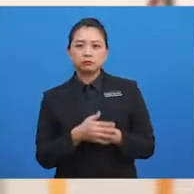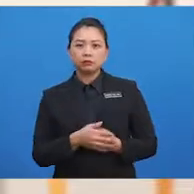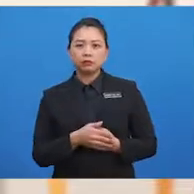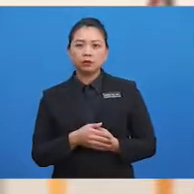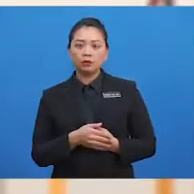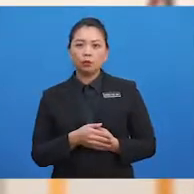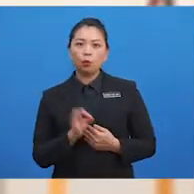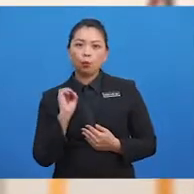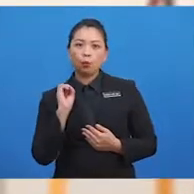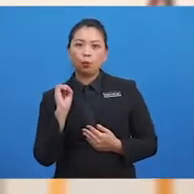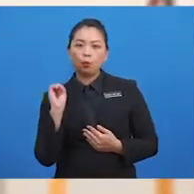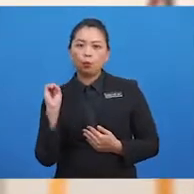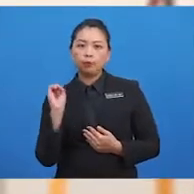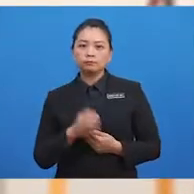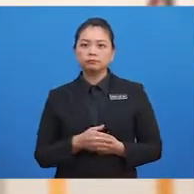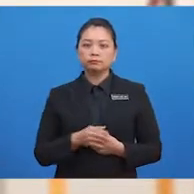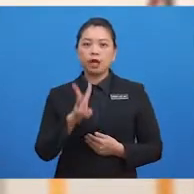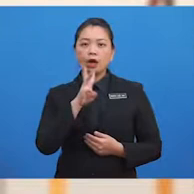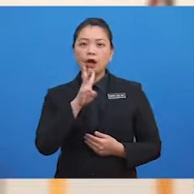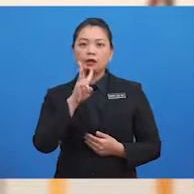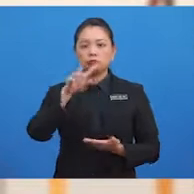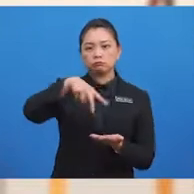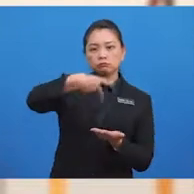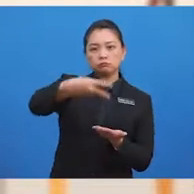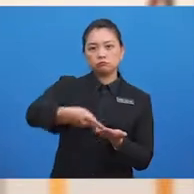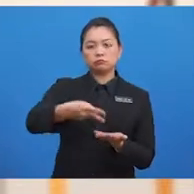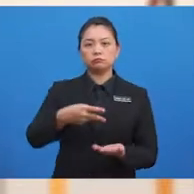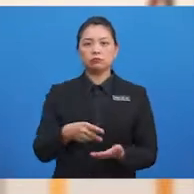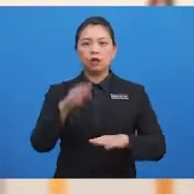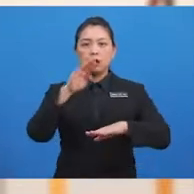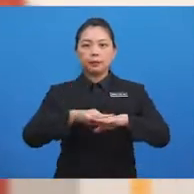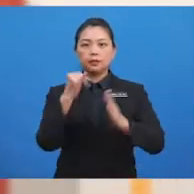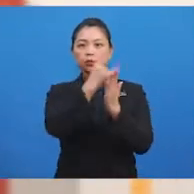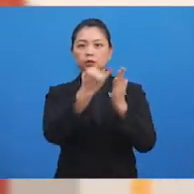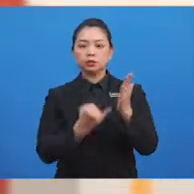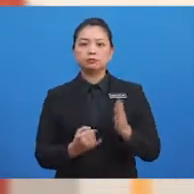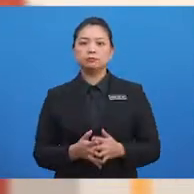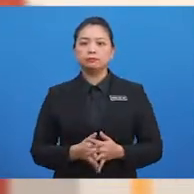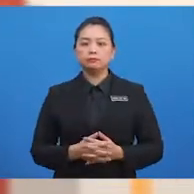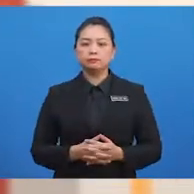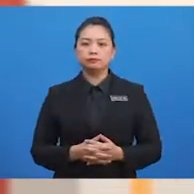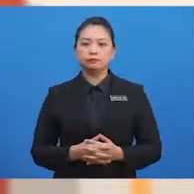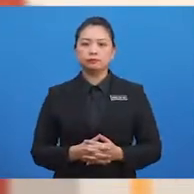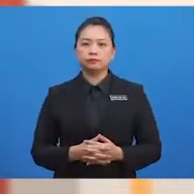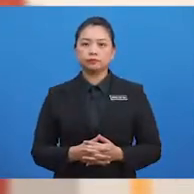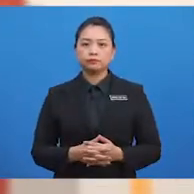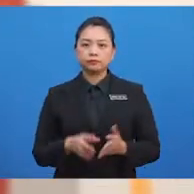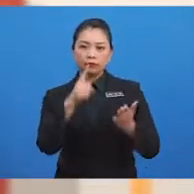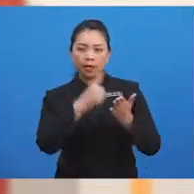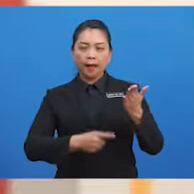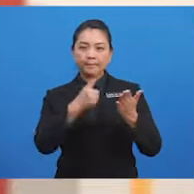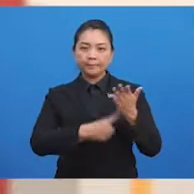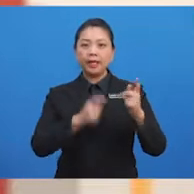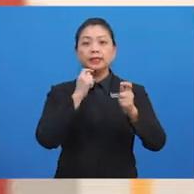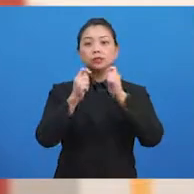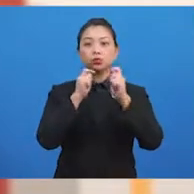Oh-oh. Air tertumpah pada lukisan adik. Apakah tutur kata